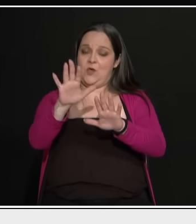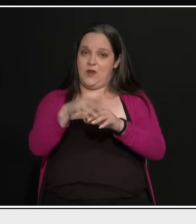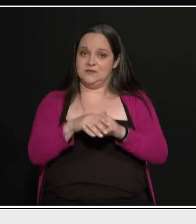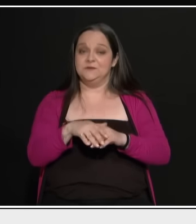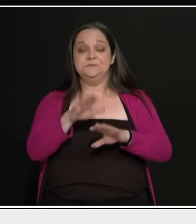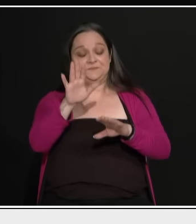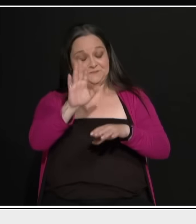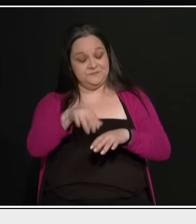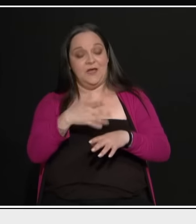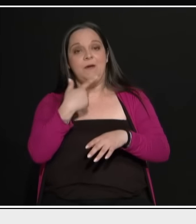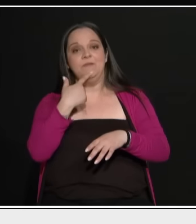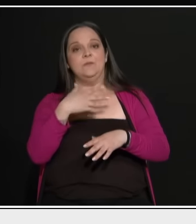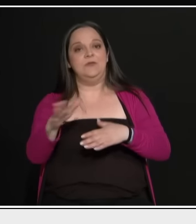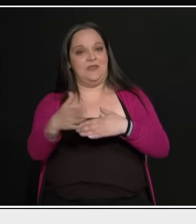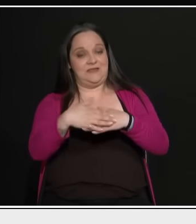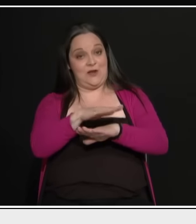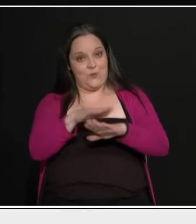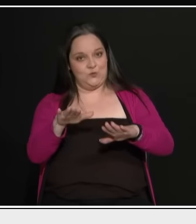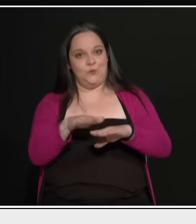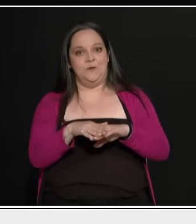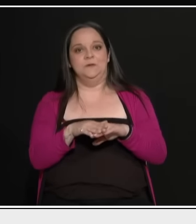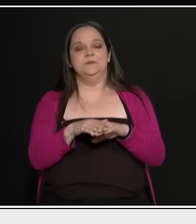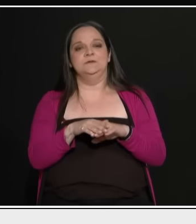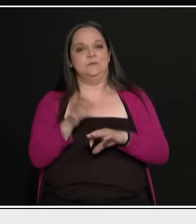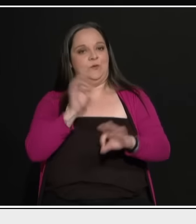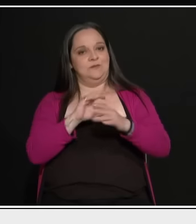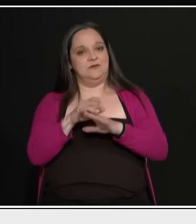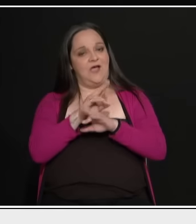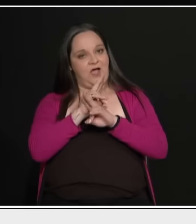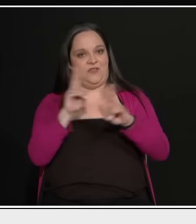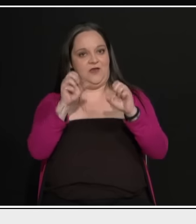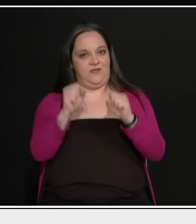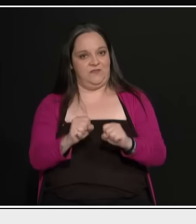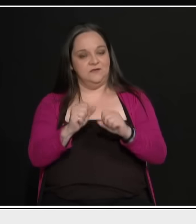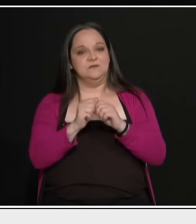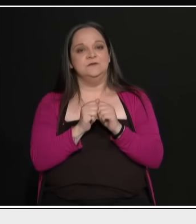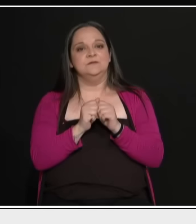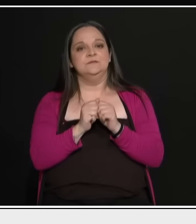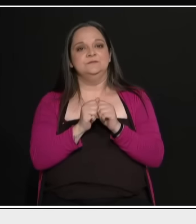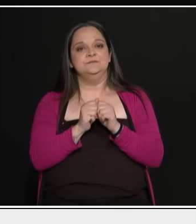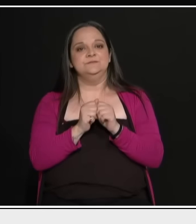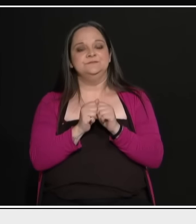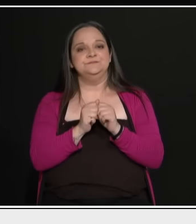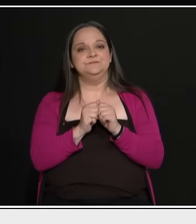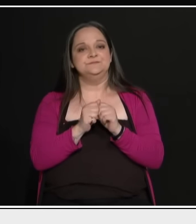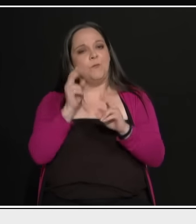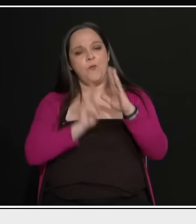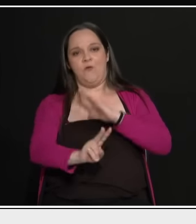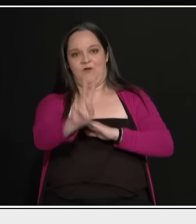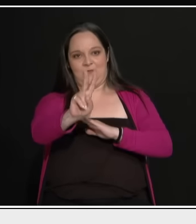αυτό το θέμα το εξαντλήσαμε, τοποθετηθήκατε ξεκάθαρα και γι' αυτό κρίνεστε. Προγνωστικά.